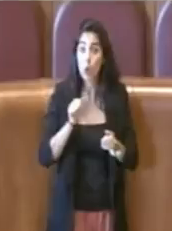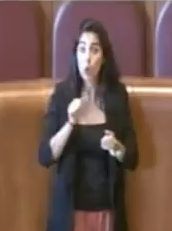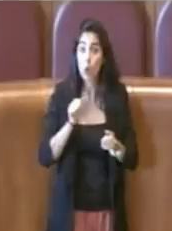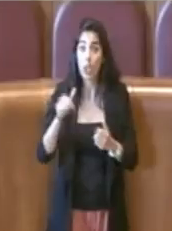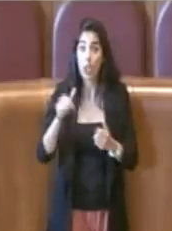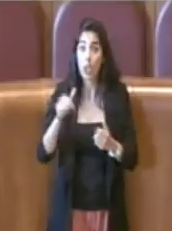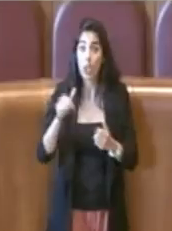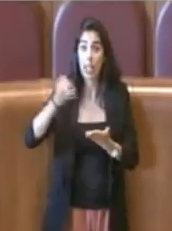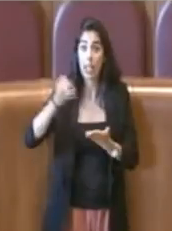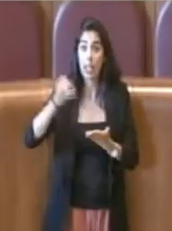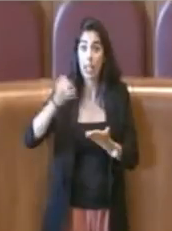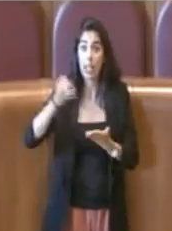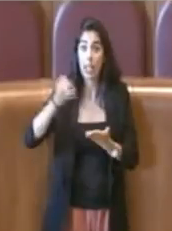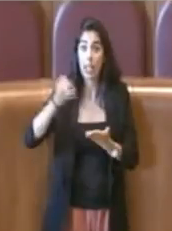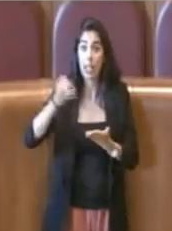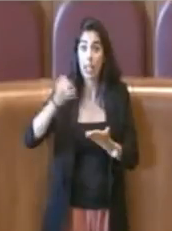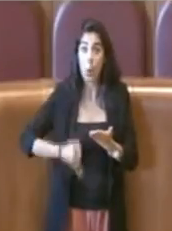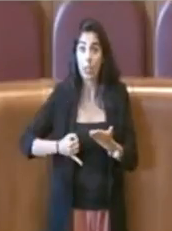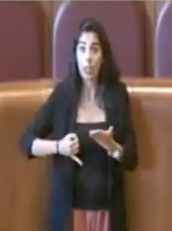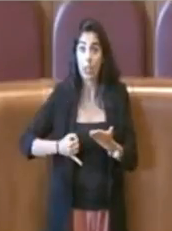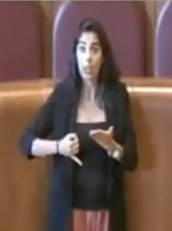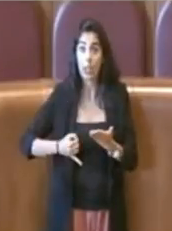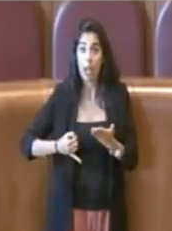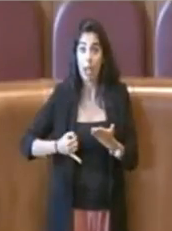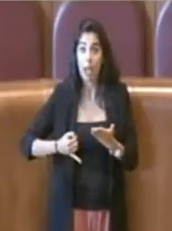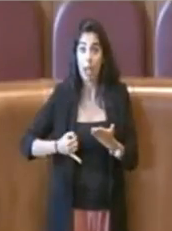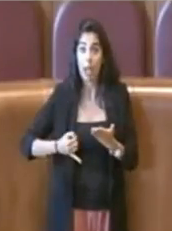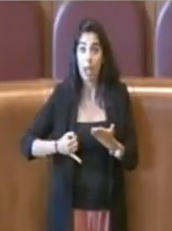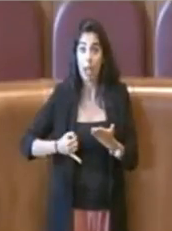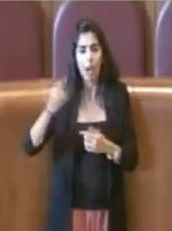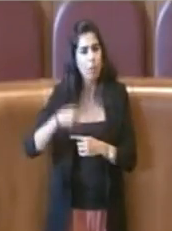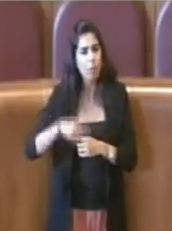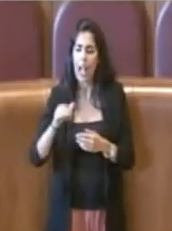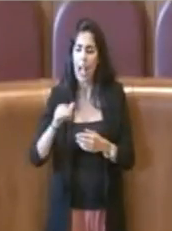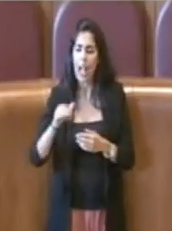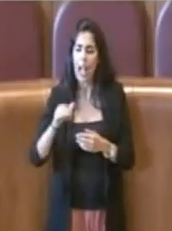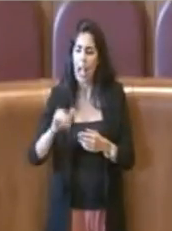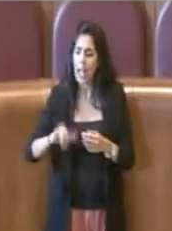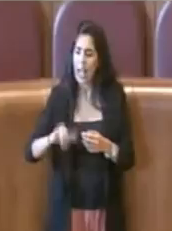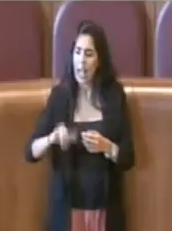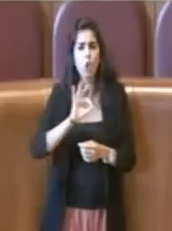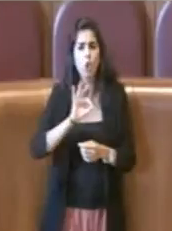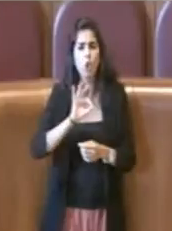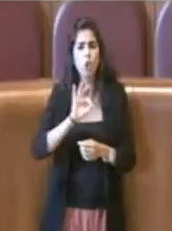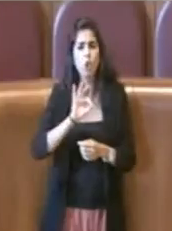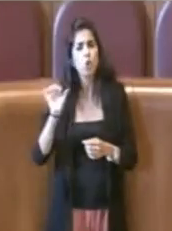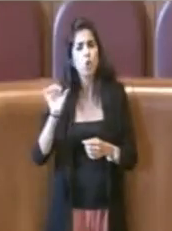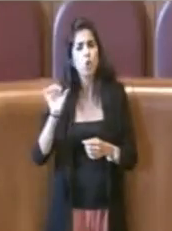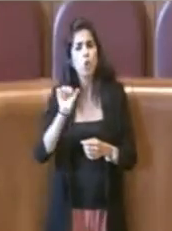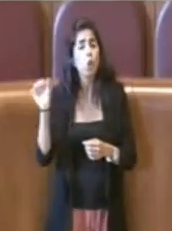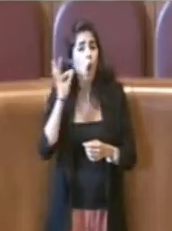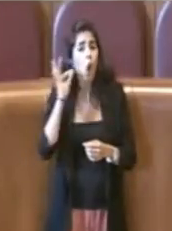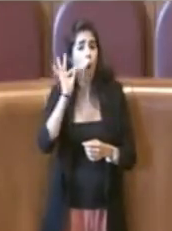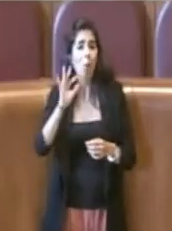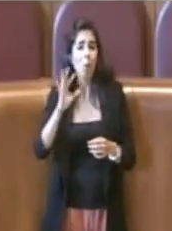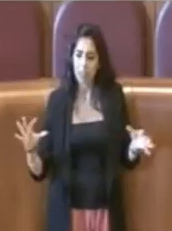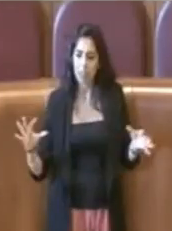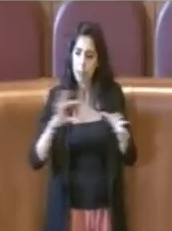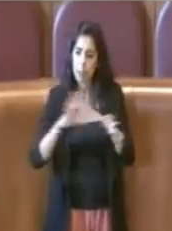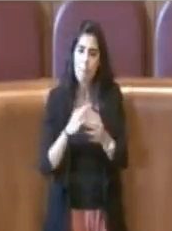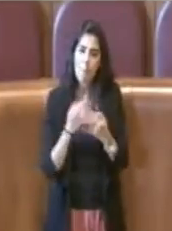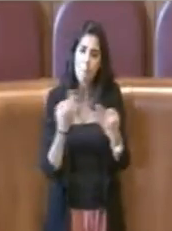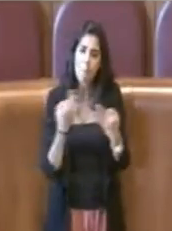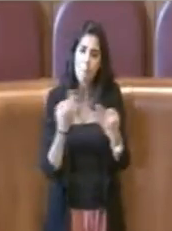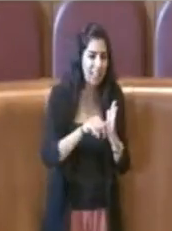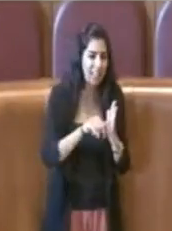data ultima che ha risposto a un'esigenza di praticità e opportunità per dare dei servizi